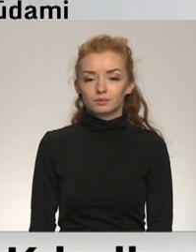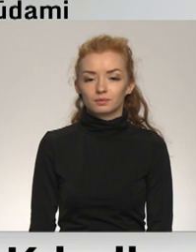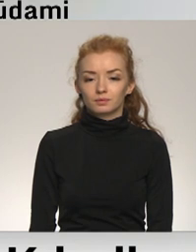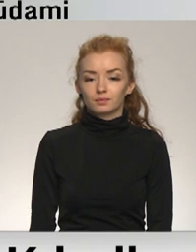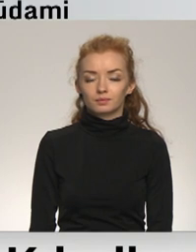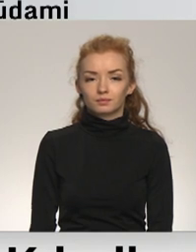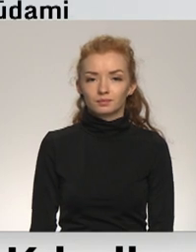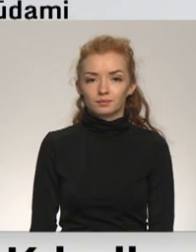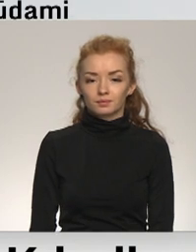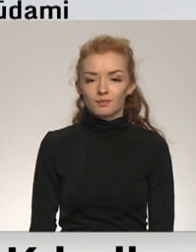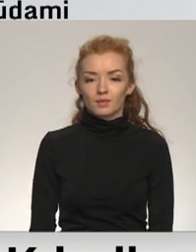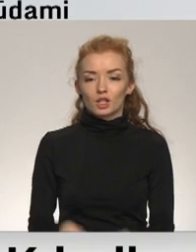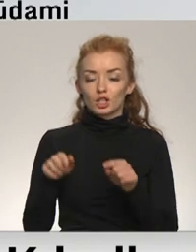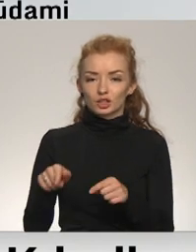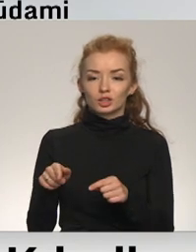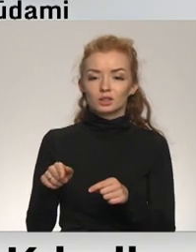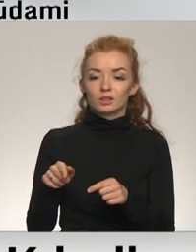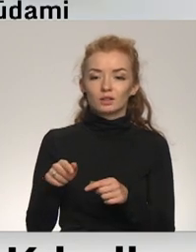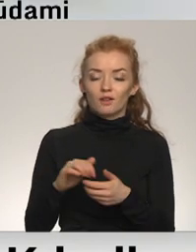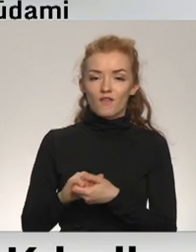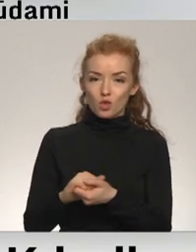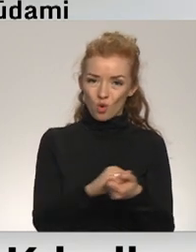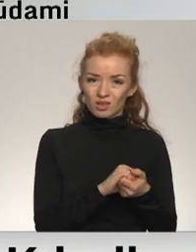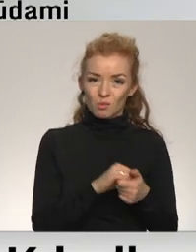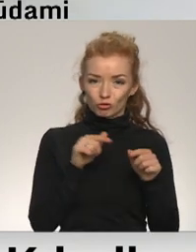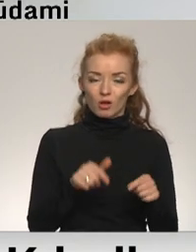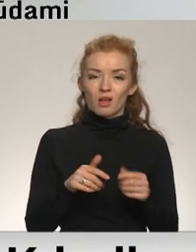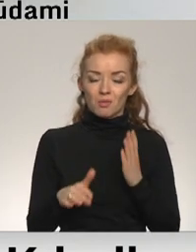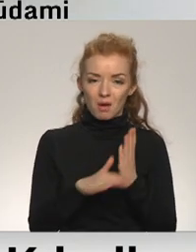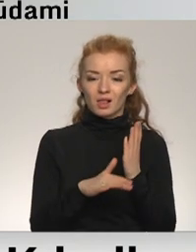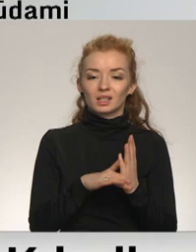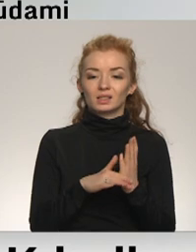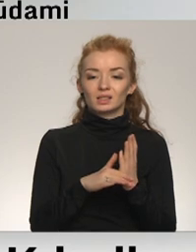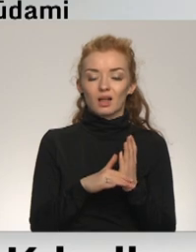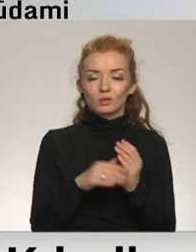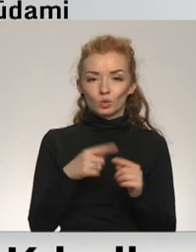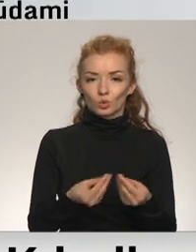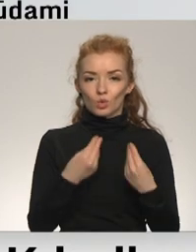Jo šī vienotība rosē ne tā, ka mums to kā vienot palīdzēs mums un dos spēki upirgināt.